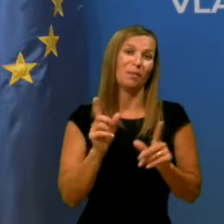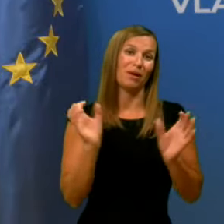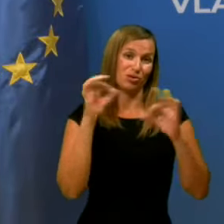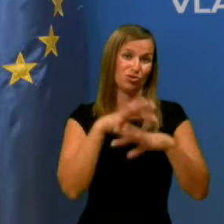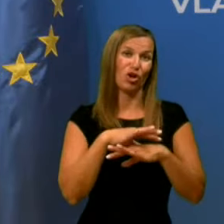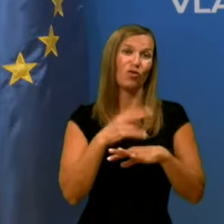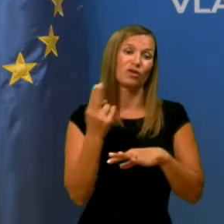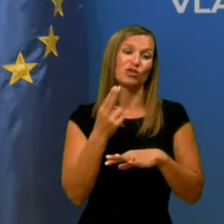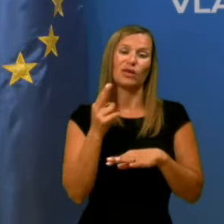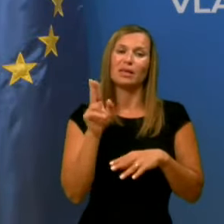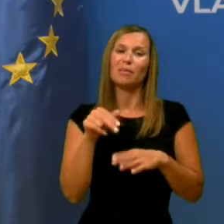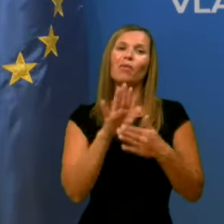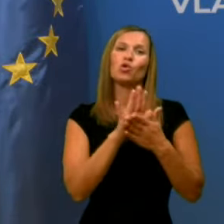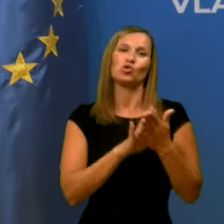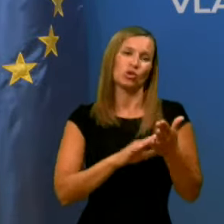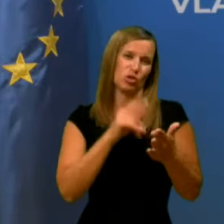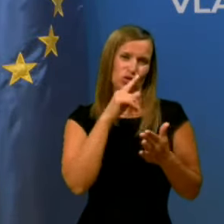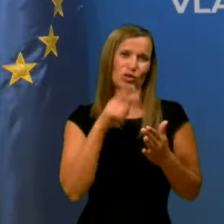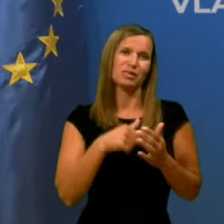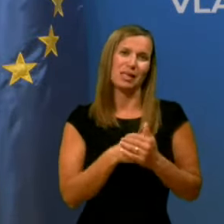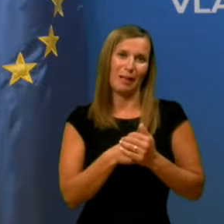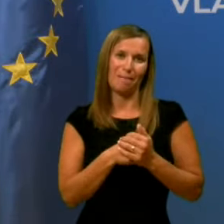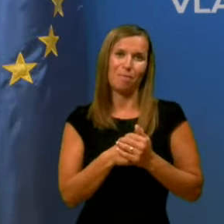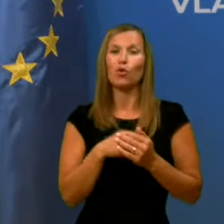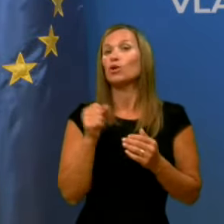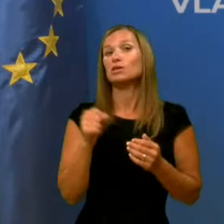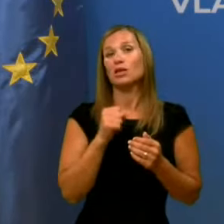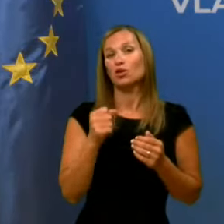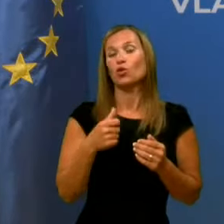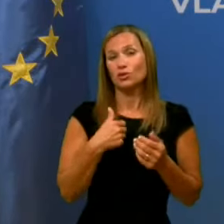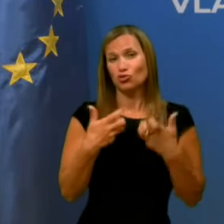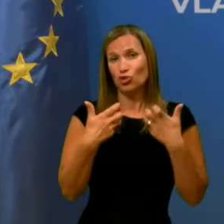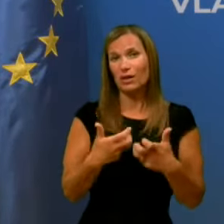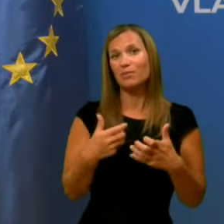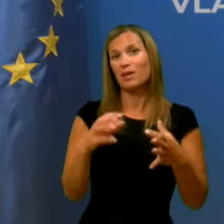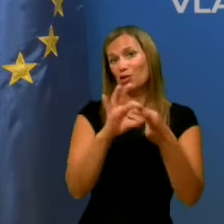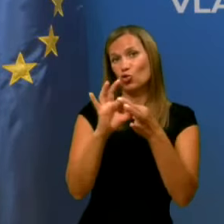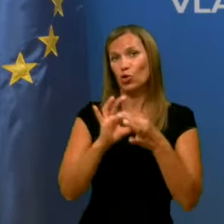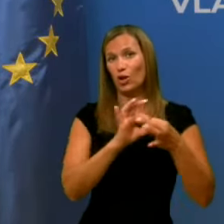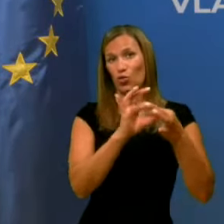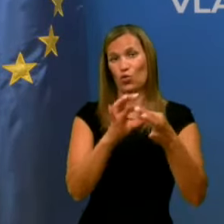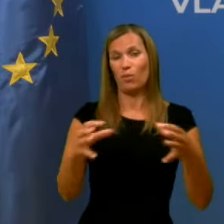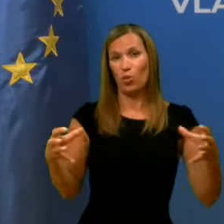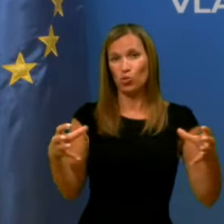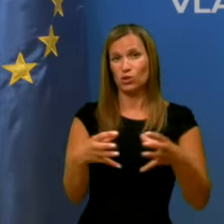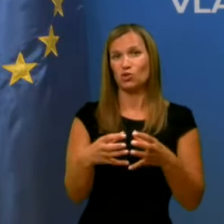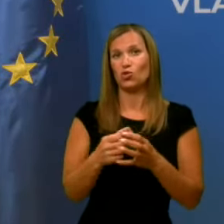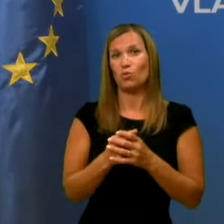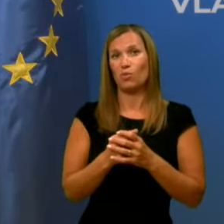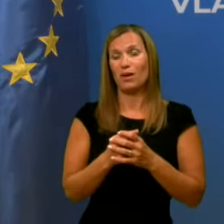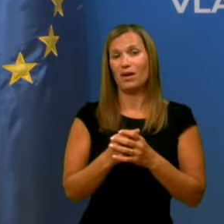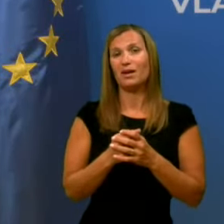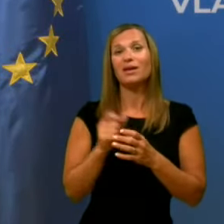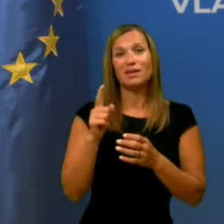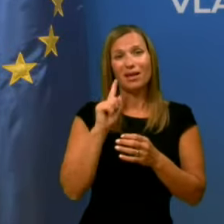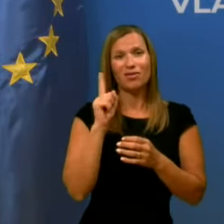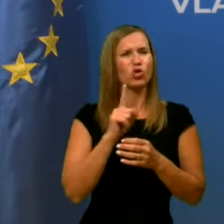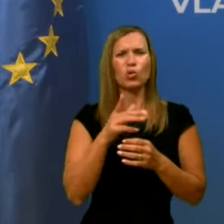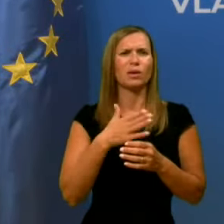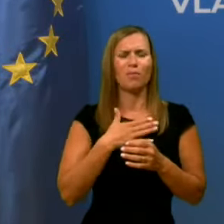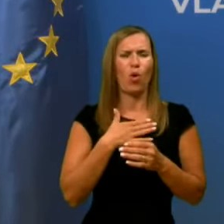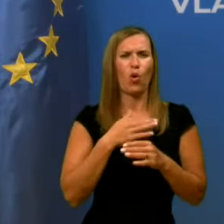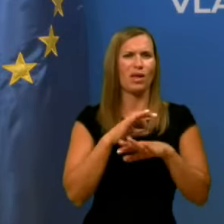izhodišče slabo. Zato bi rad, da sodelujemo vsi, predvsem pa devejo. Se ni moje navodilo,